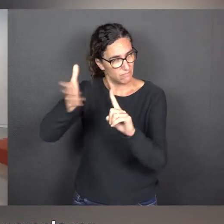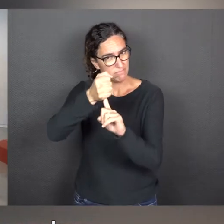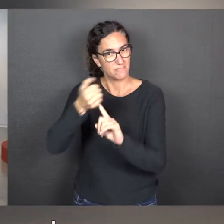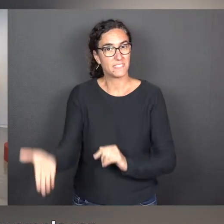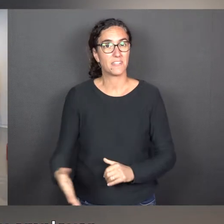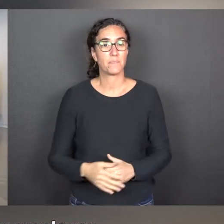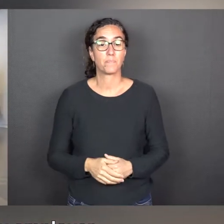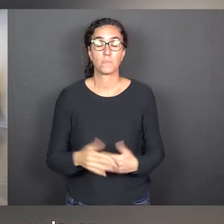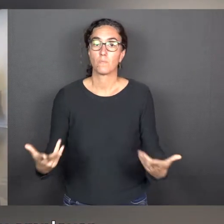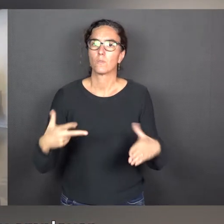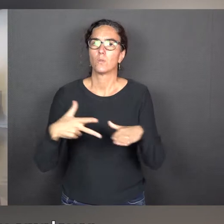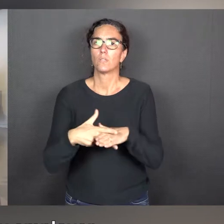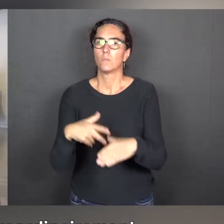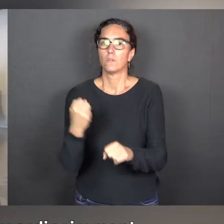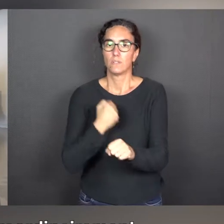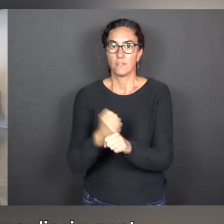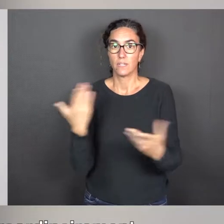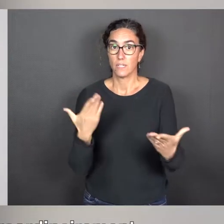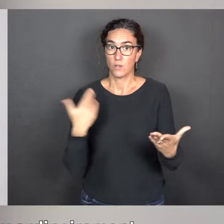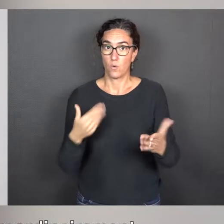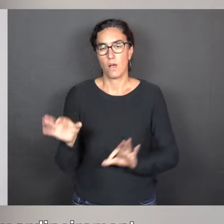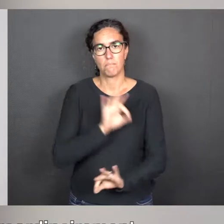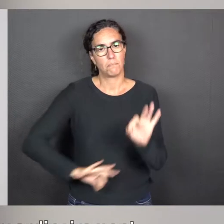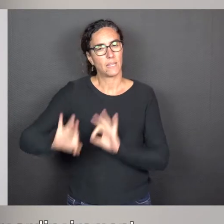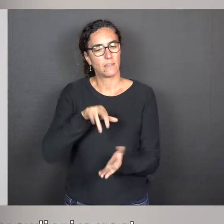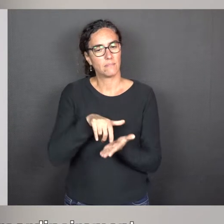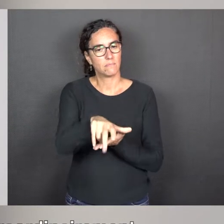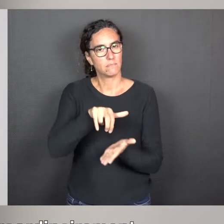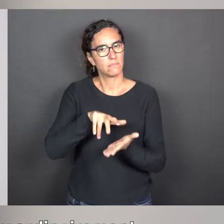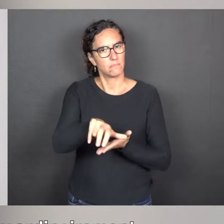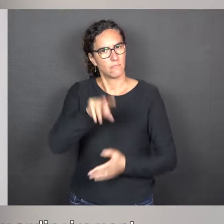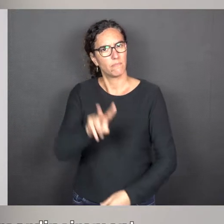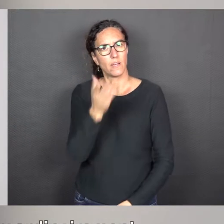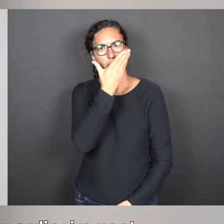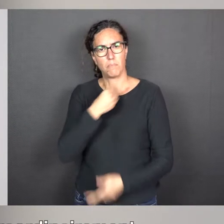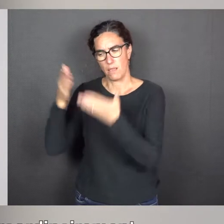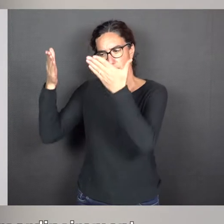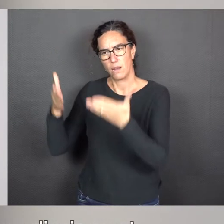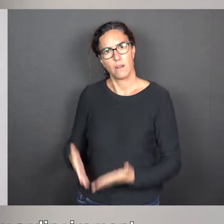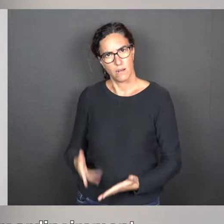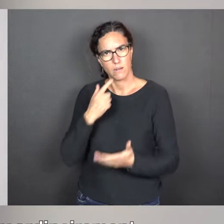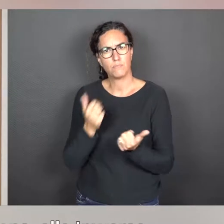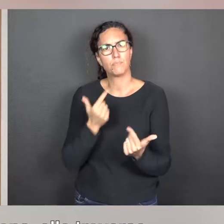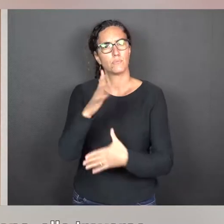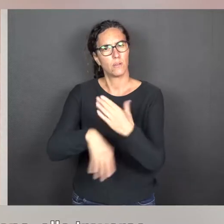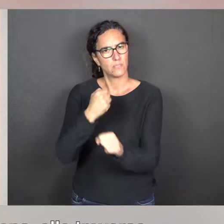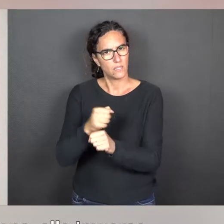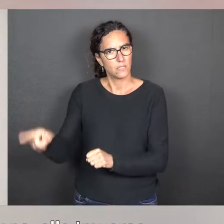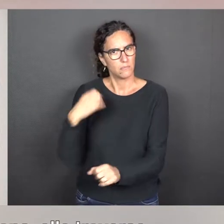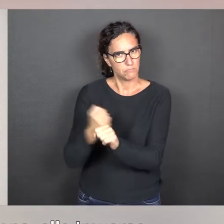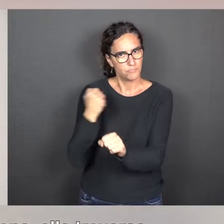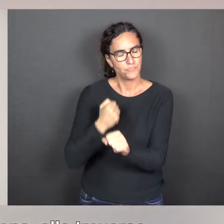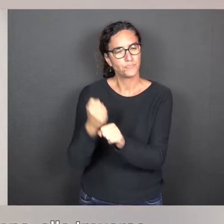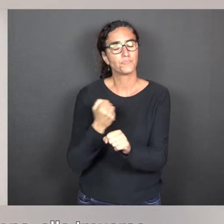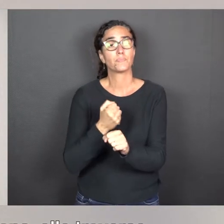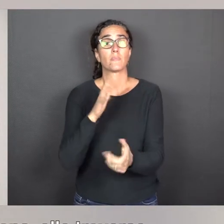Elle va commencer par une carrière de mannequin. Elle était extraordinairement belle. Elle a été modèle pendant de nombreuses années. Et puis,